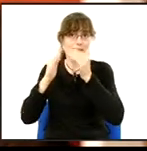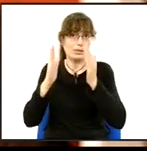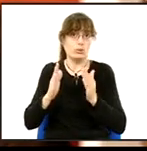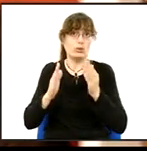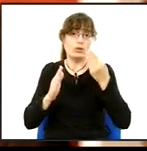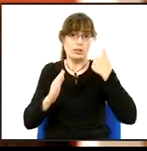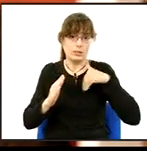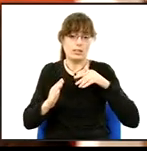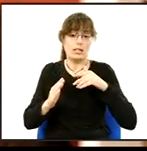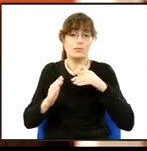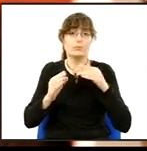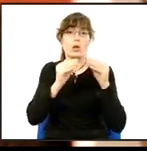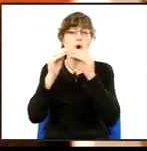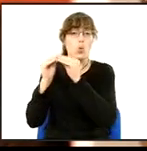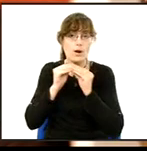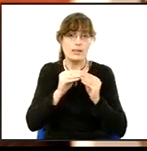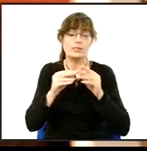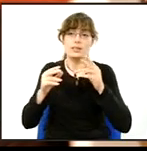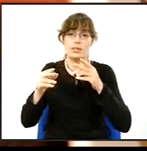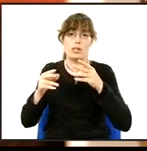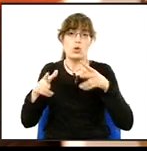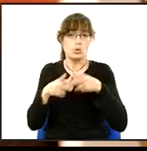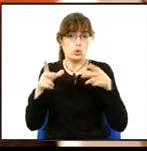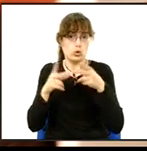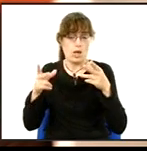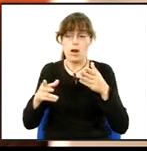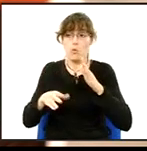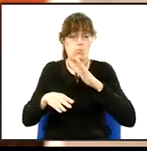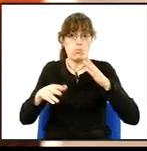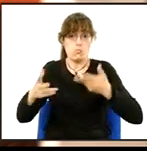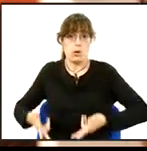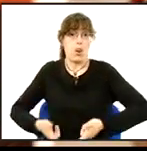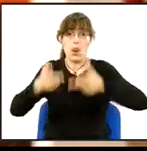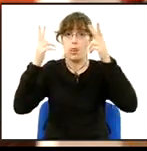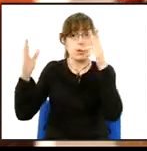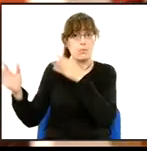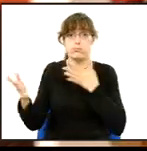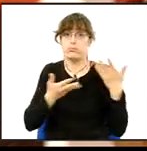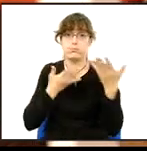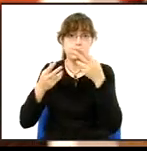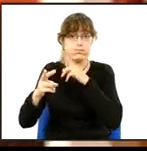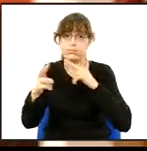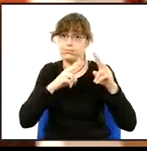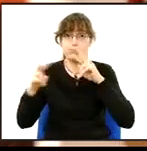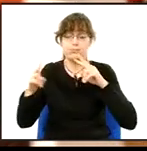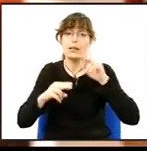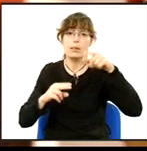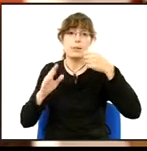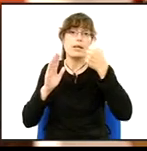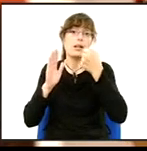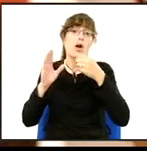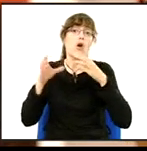convivència, la cohesió social i la lliure expressió de la pluralitat política a l'Estat. També estaríem d'acord en l'apartat B,